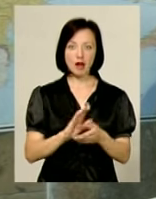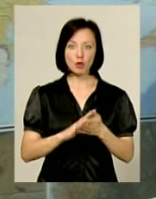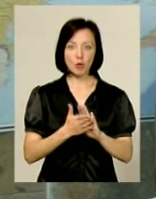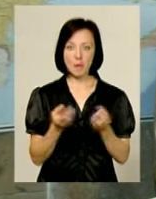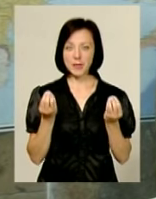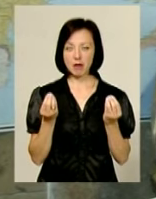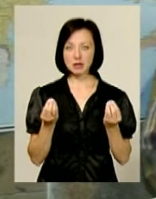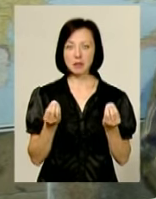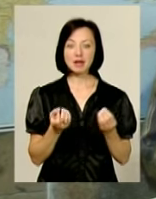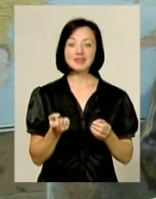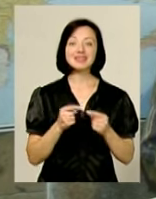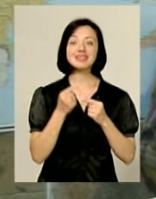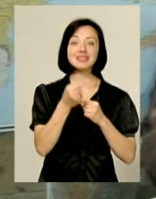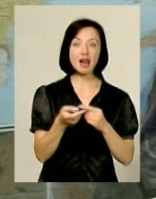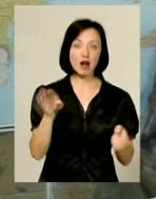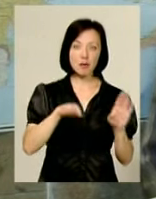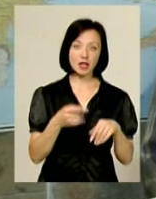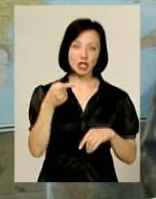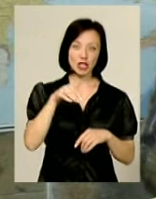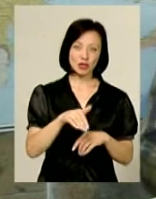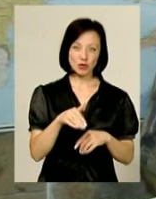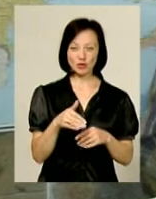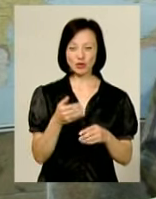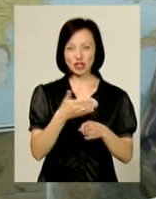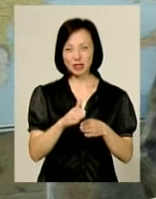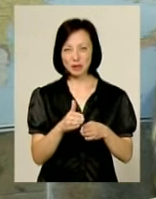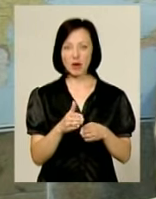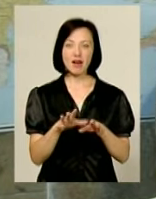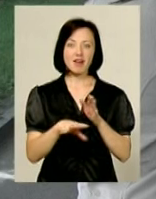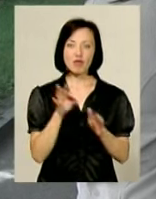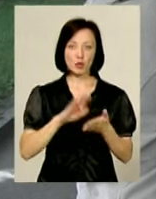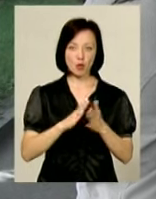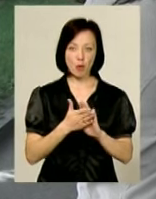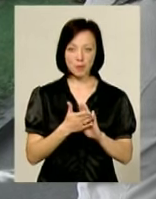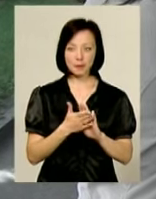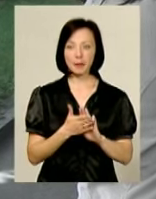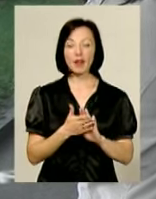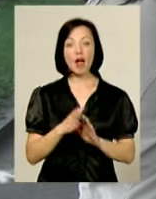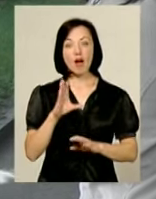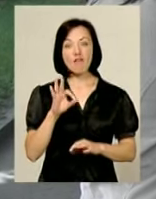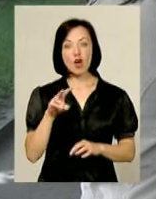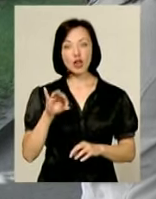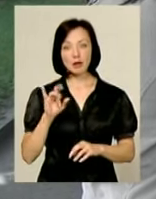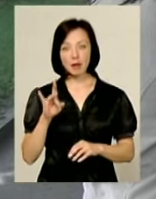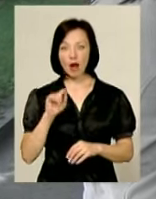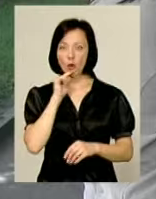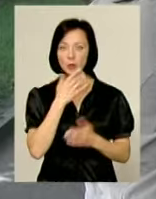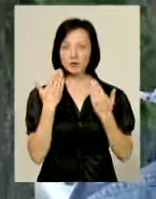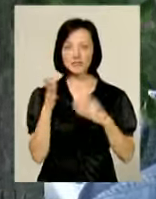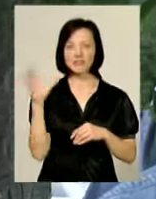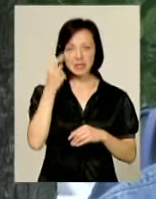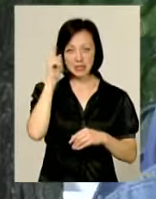умовами прекрасними. В Закарпатті тисячу з кусочком, залежно від того, які вони виберуть умови. Володимир про економний відпочинок знає все.